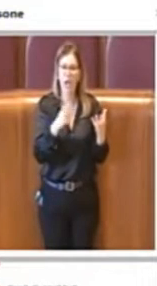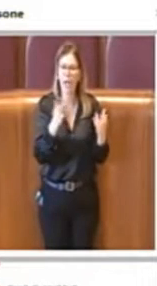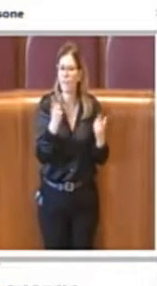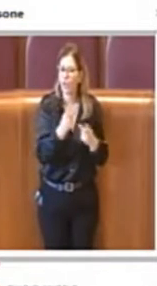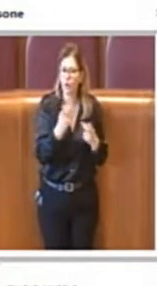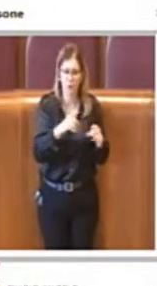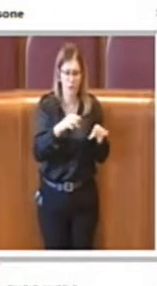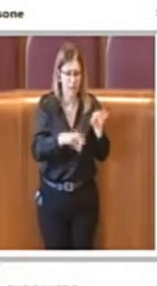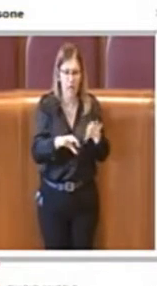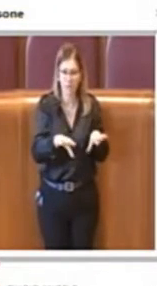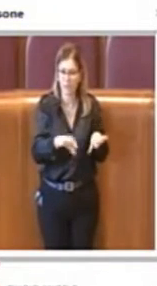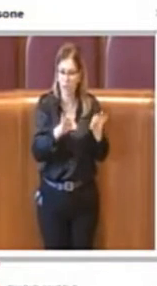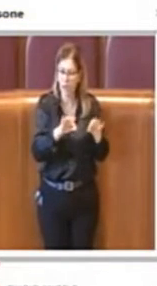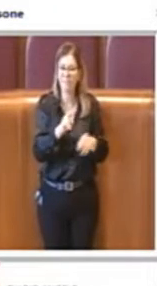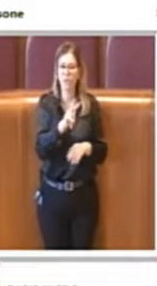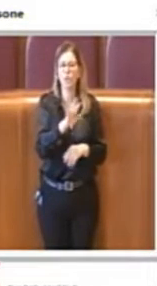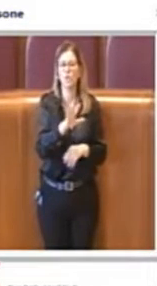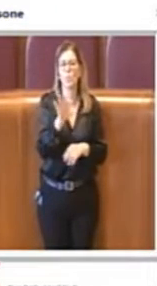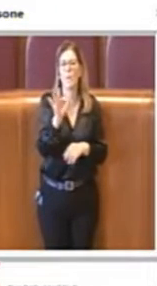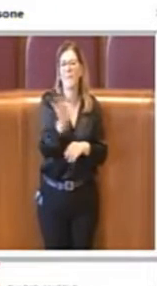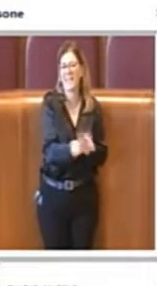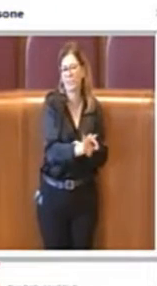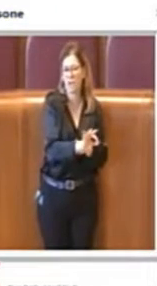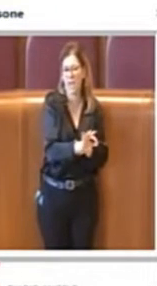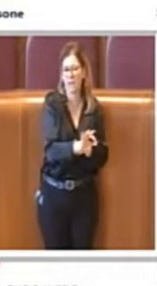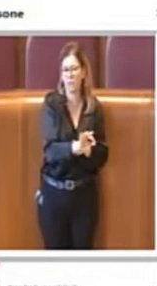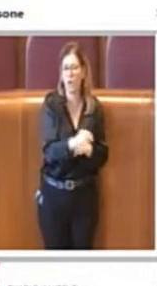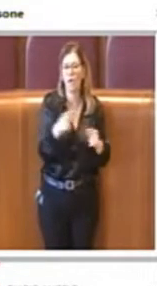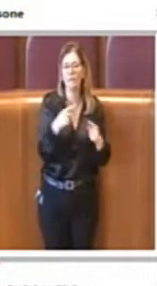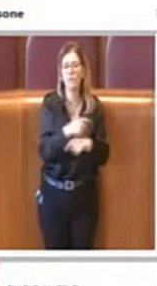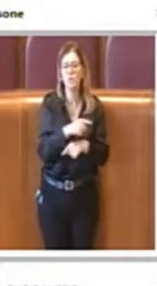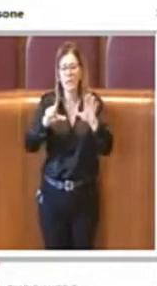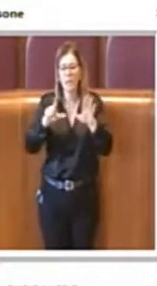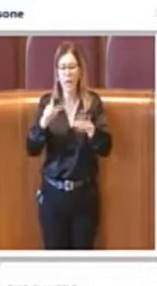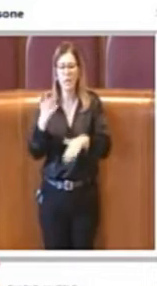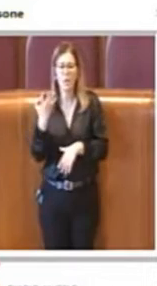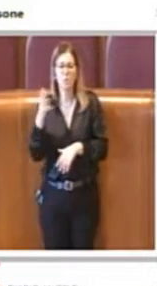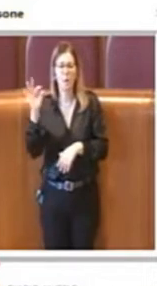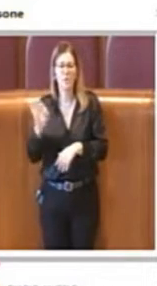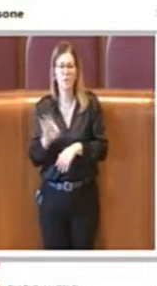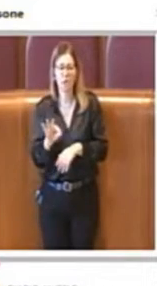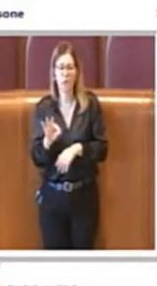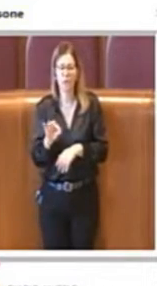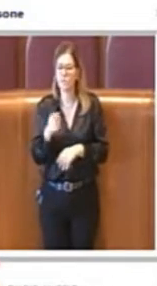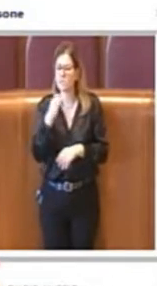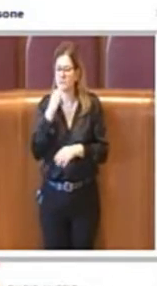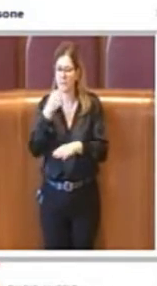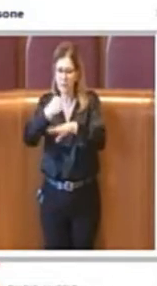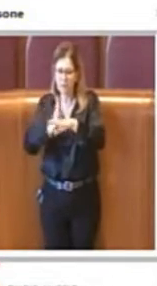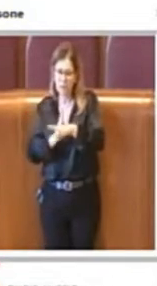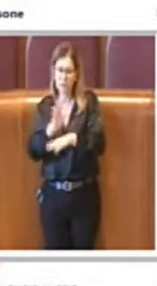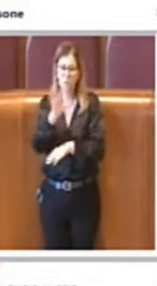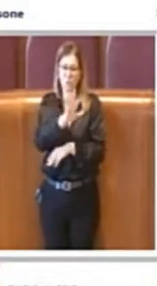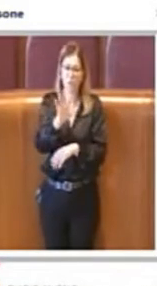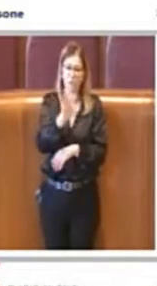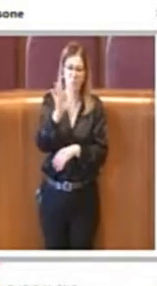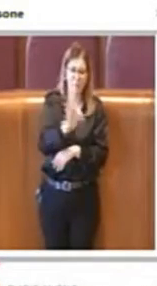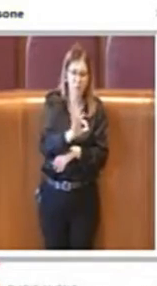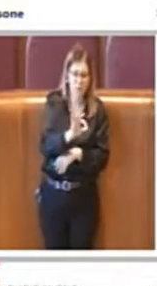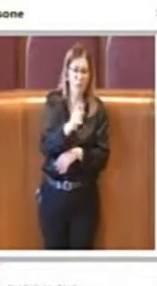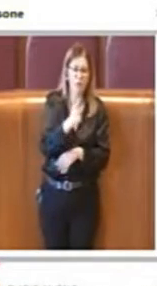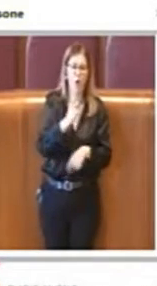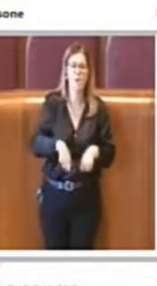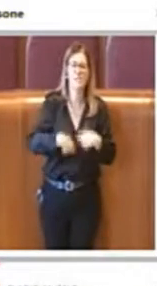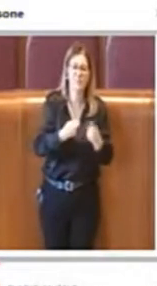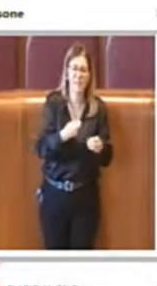mentre il restante 75% viene suddiviso un 50% considerando i costi di produzione e l'altro 25